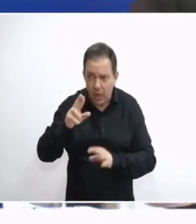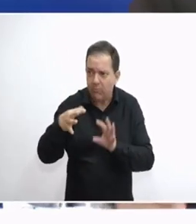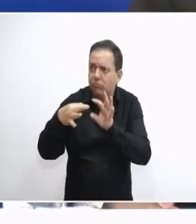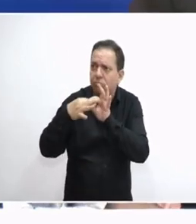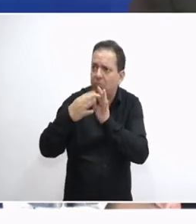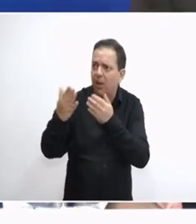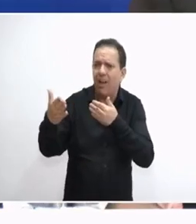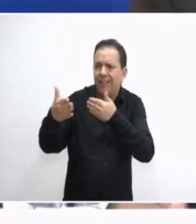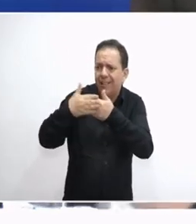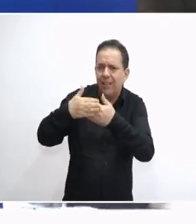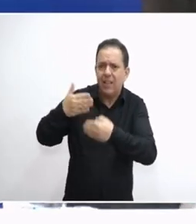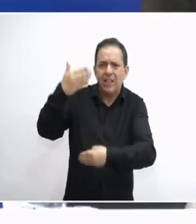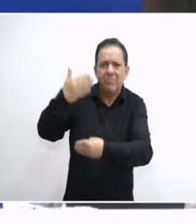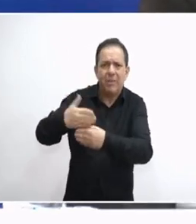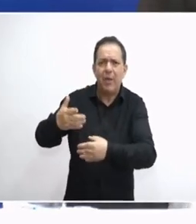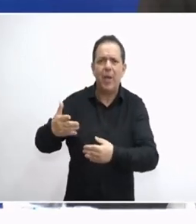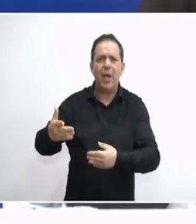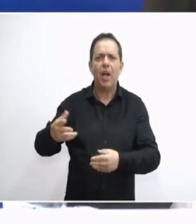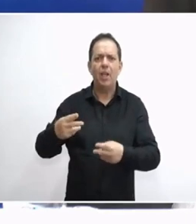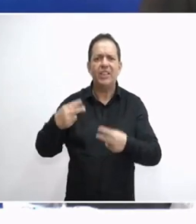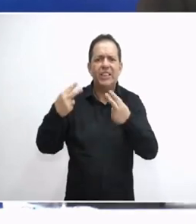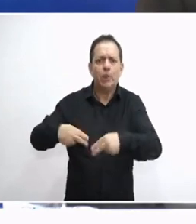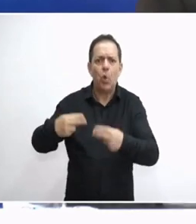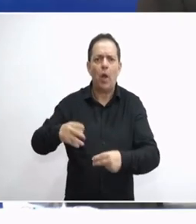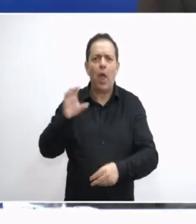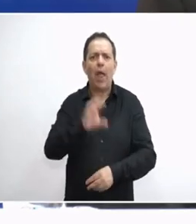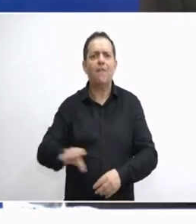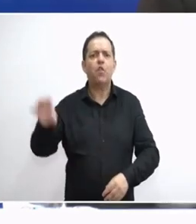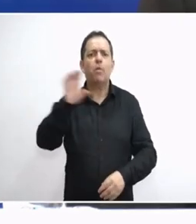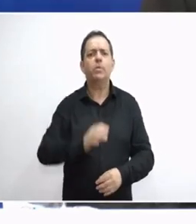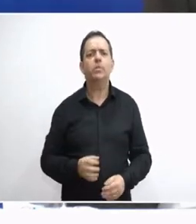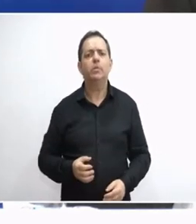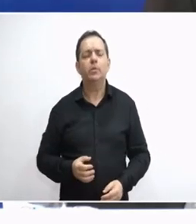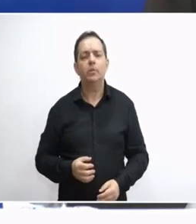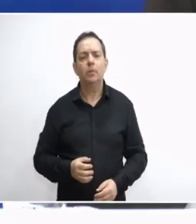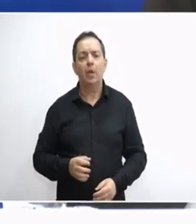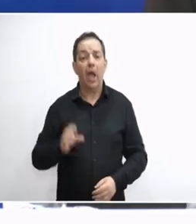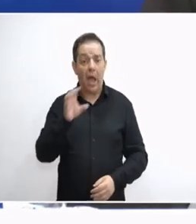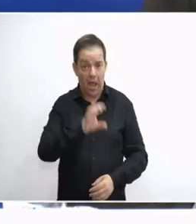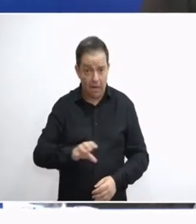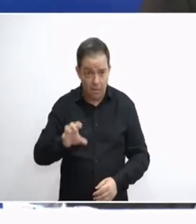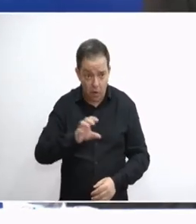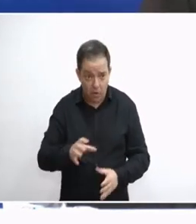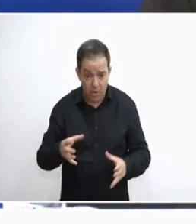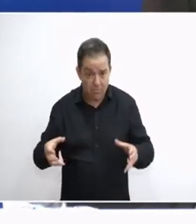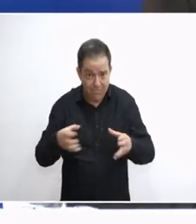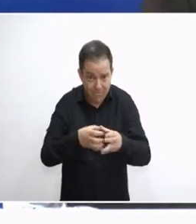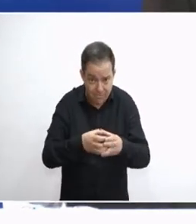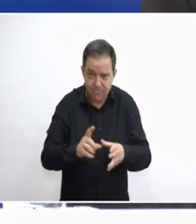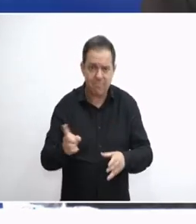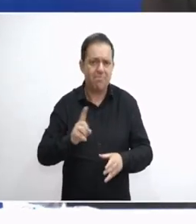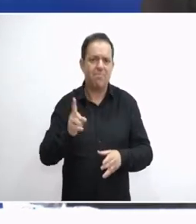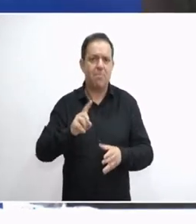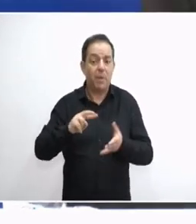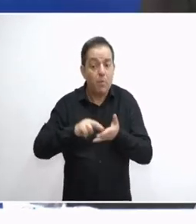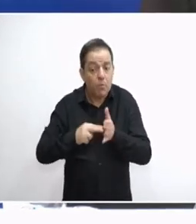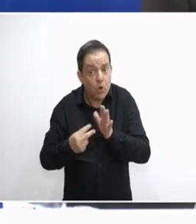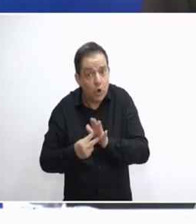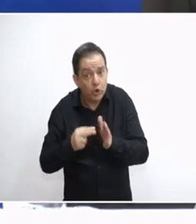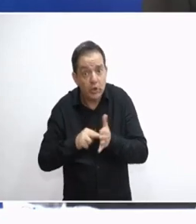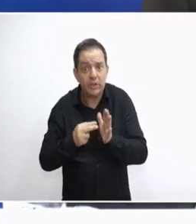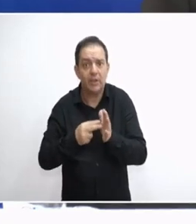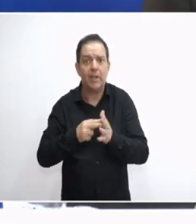Ευρώπης. Γιατί. Άρα, λοιπόν, δεν κινείται η Ευρώπη σαν Ευρώπη. Πρέπει να είμαστε πολύ προσεκτικοί